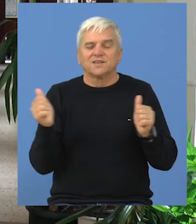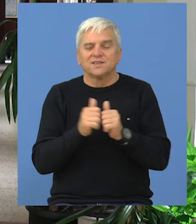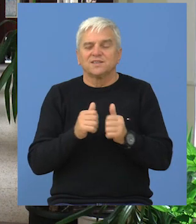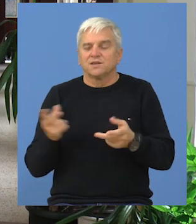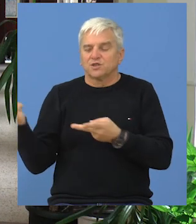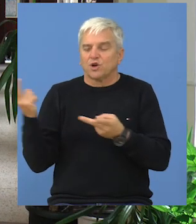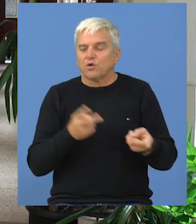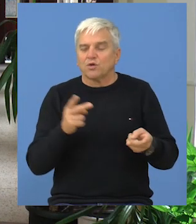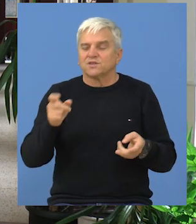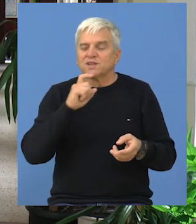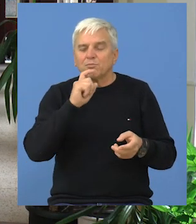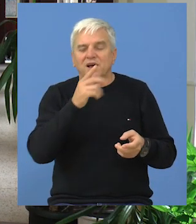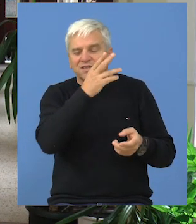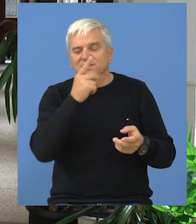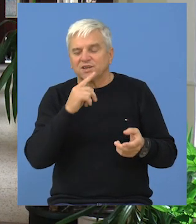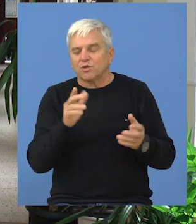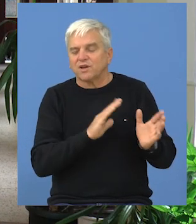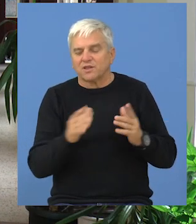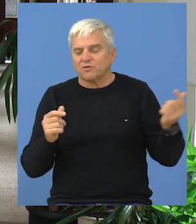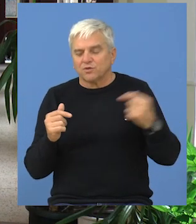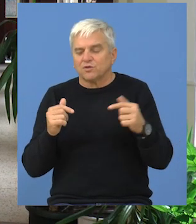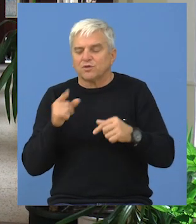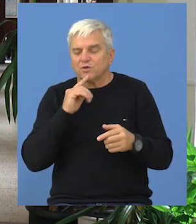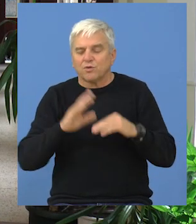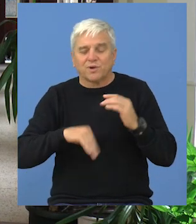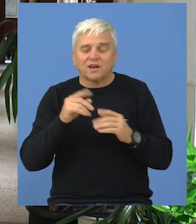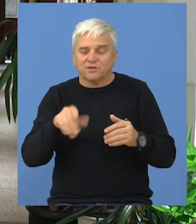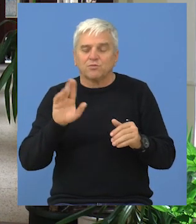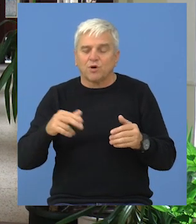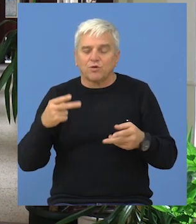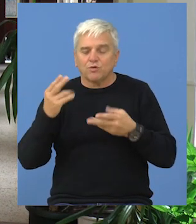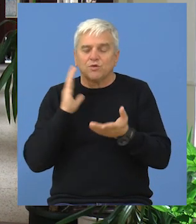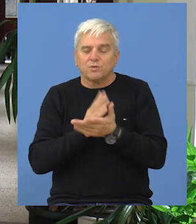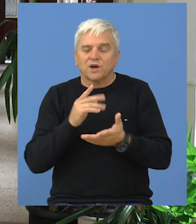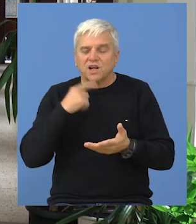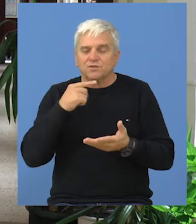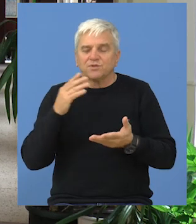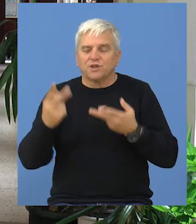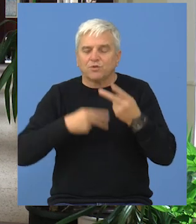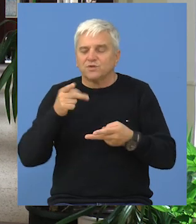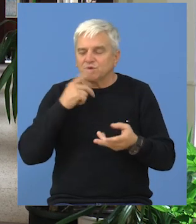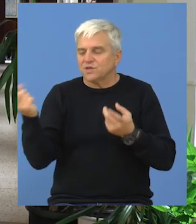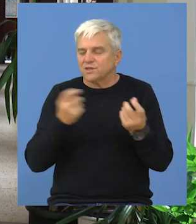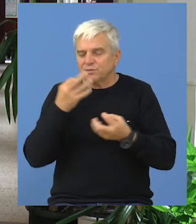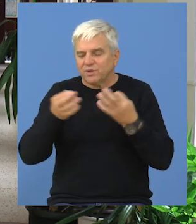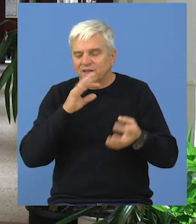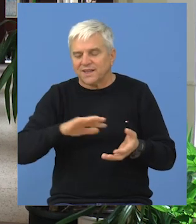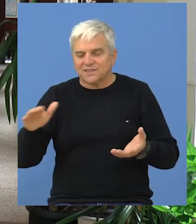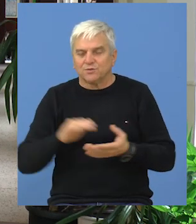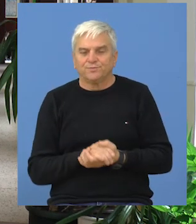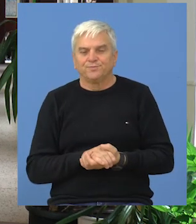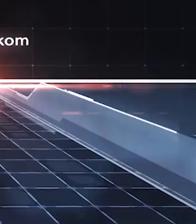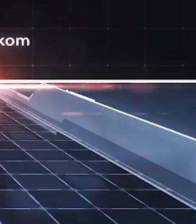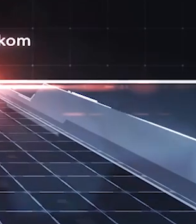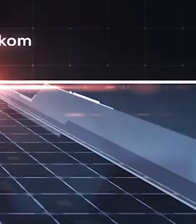takmičenje zajedno sa našim gostima iz Mađarske koji dolaze i koji će praktično biti komisija koja će ispitati tu